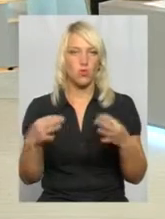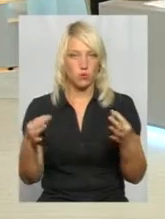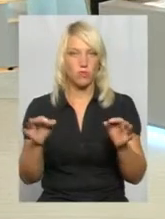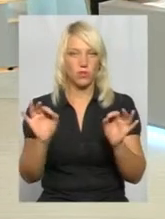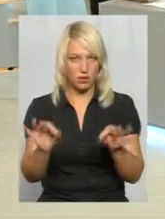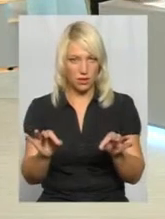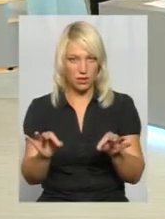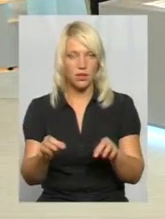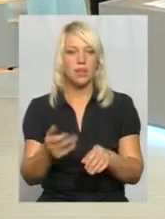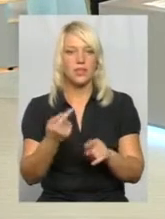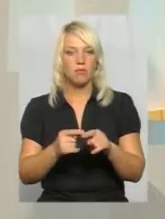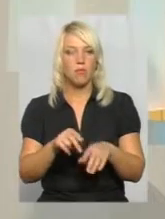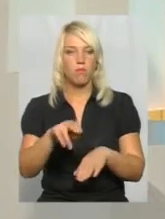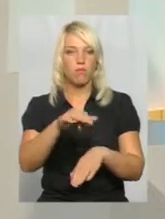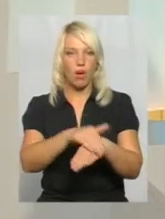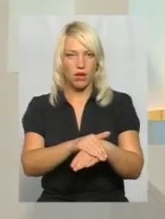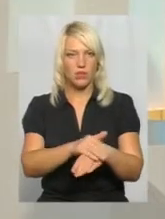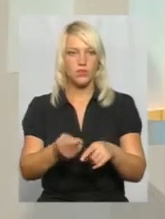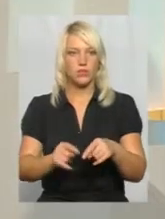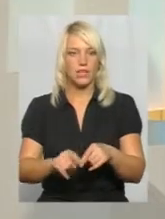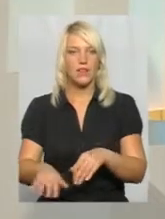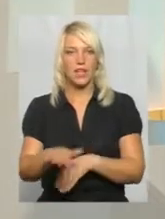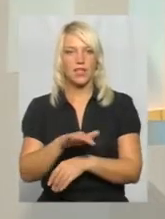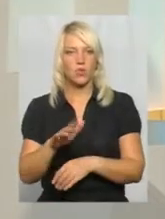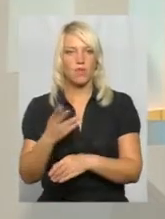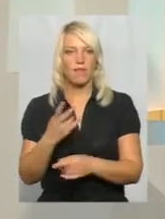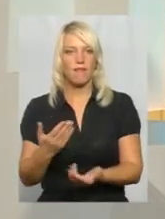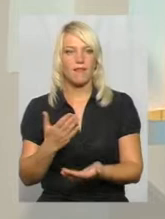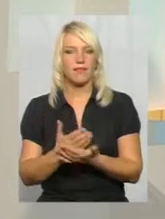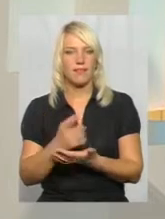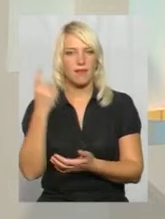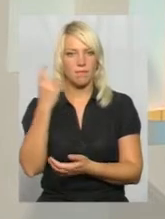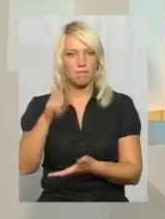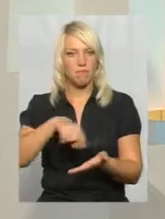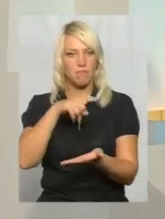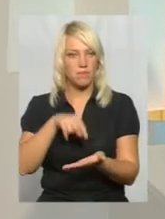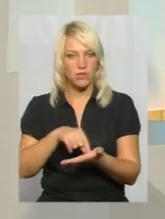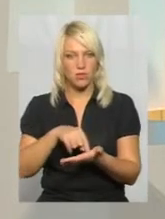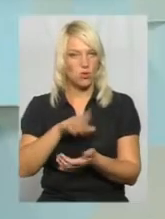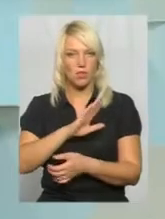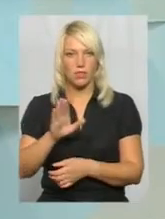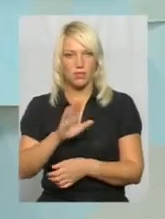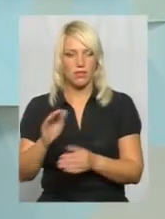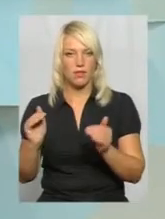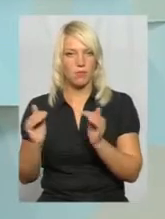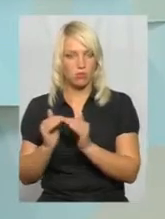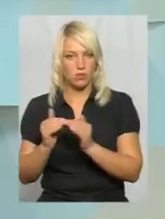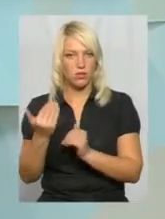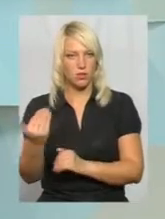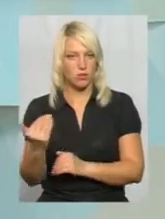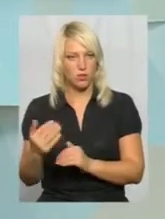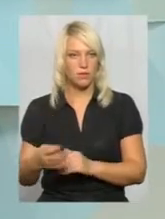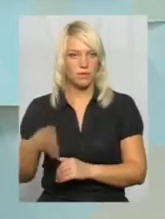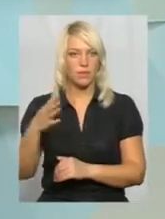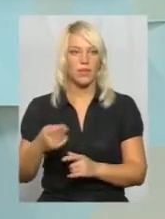Тобто це по факту територія, яка належить місту, а не будинку? Це є